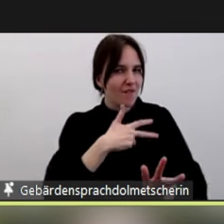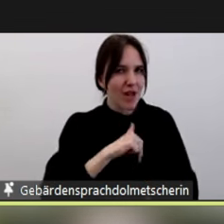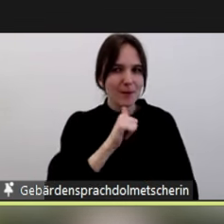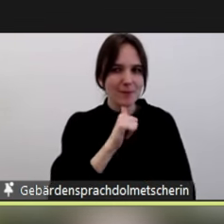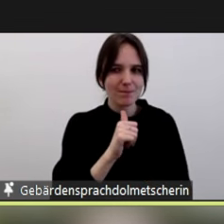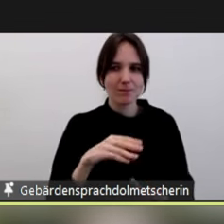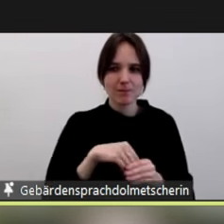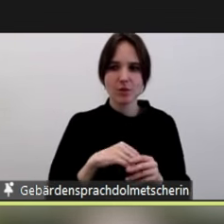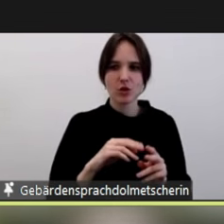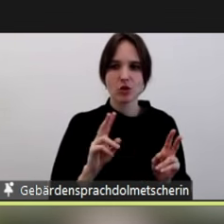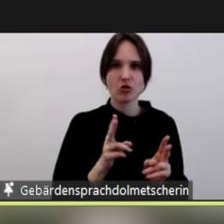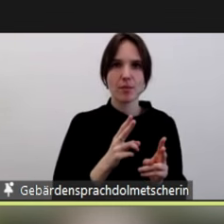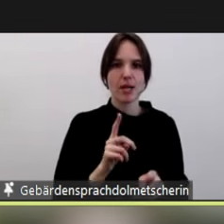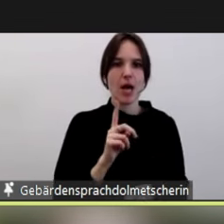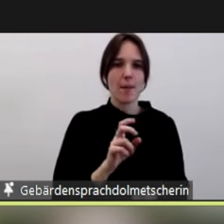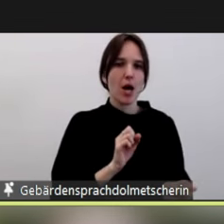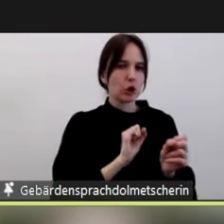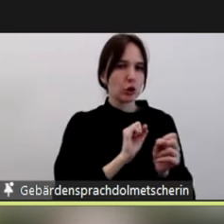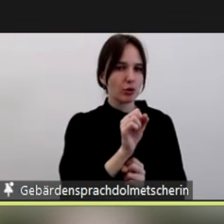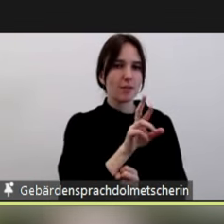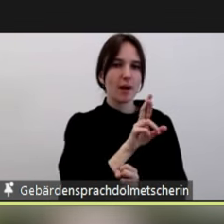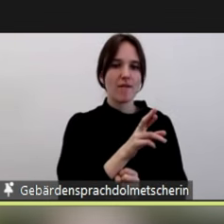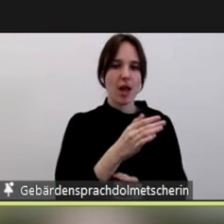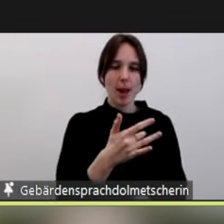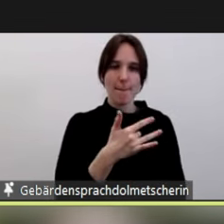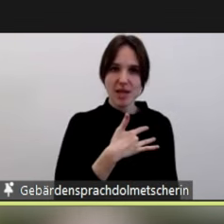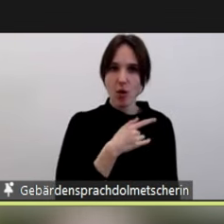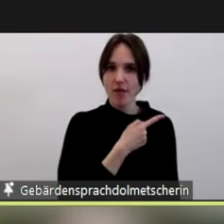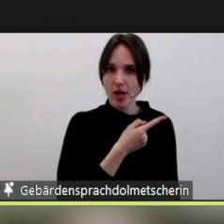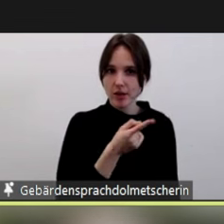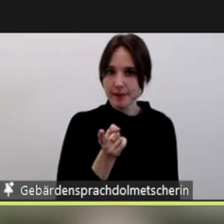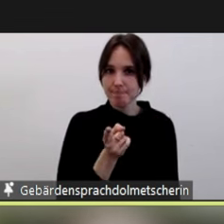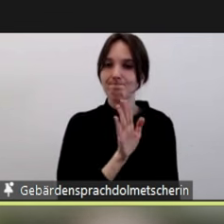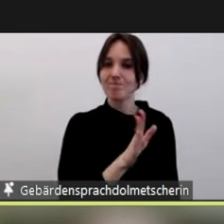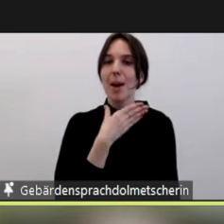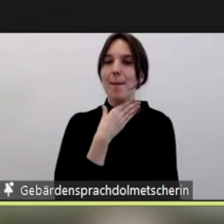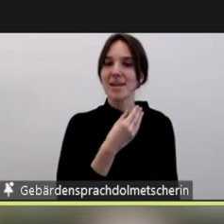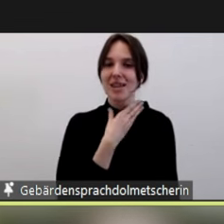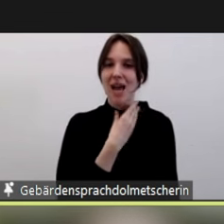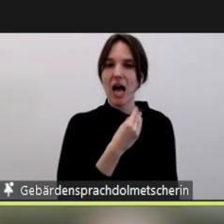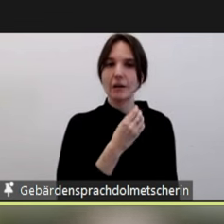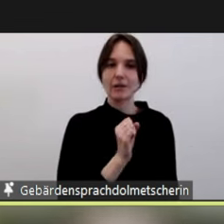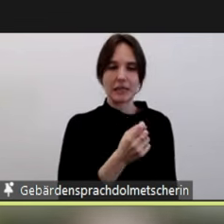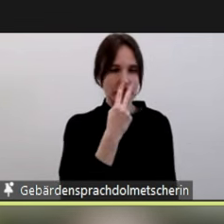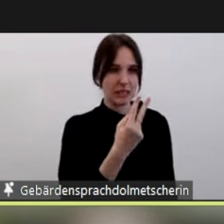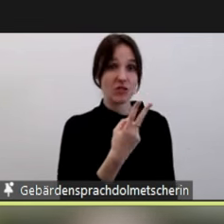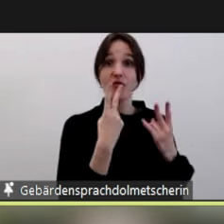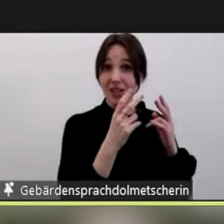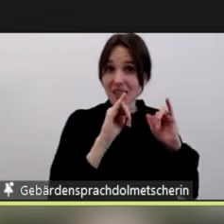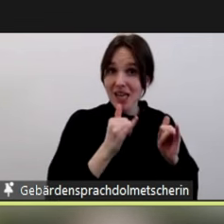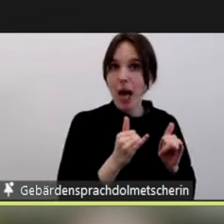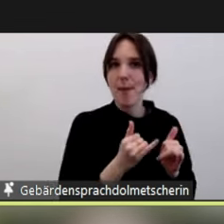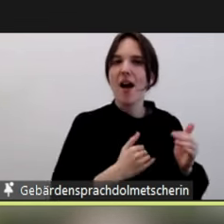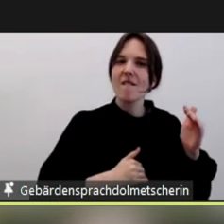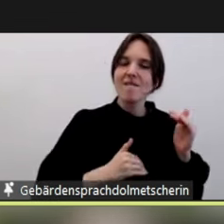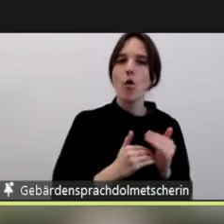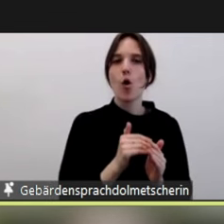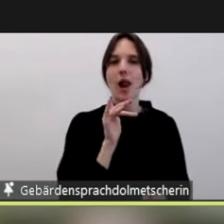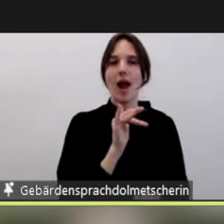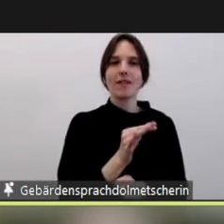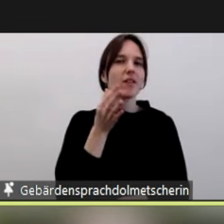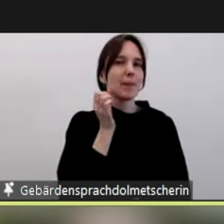auch relevante Betroffenerfahrungen und auch Bedarfe sichtbar werden. Und dann gibt es einen